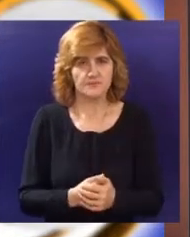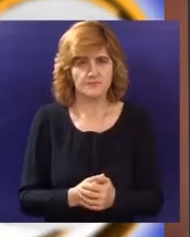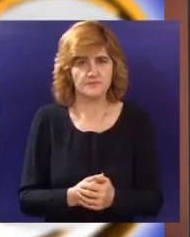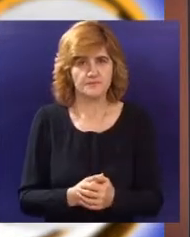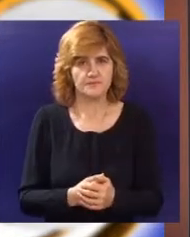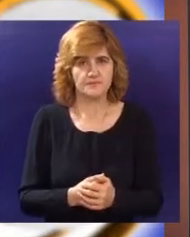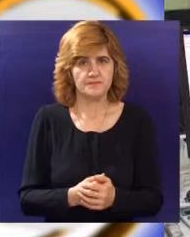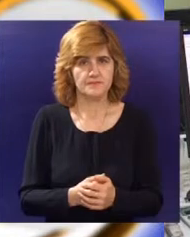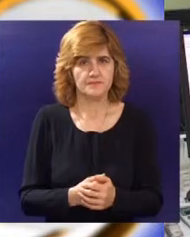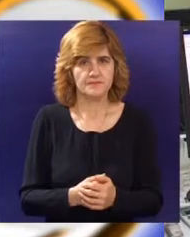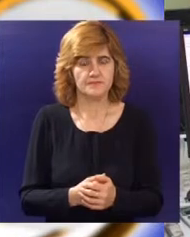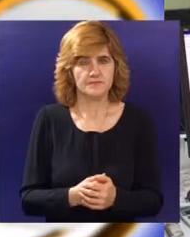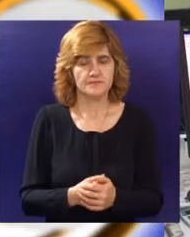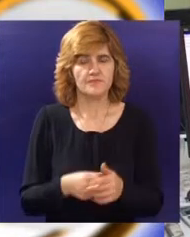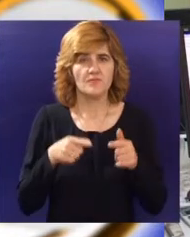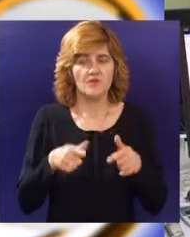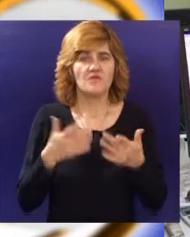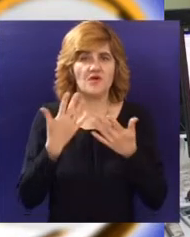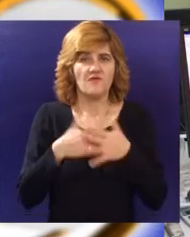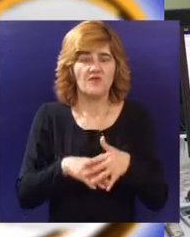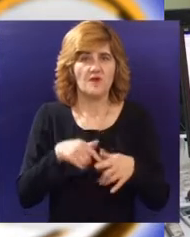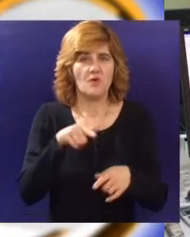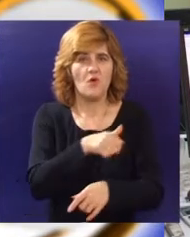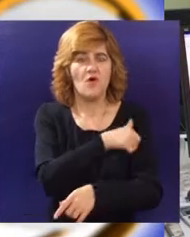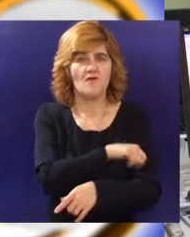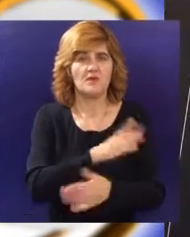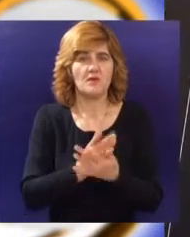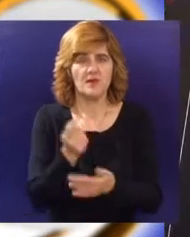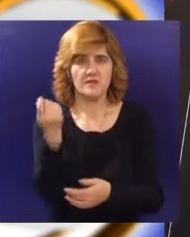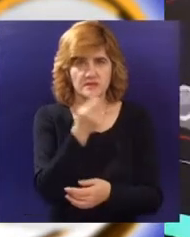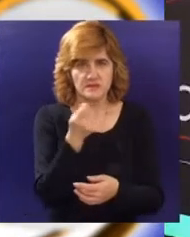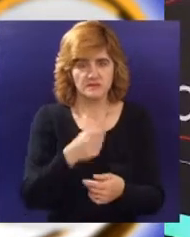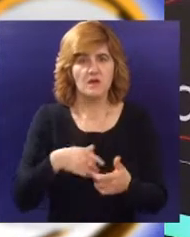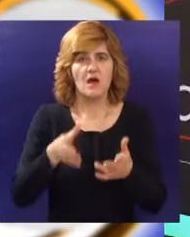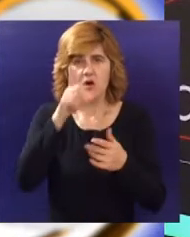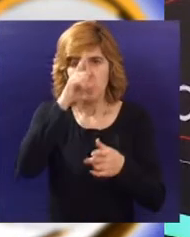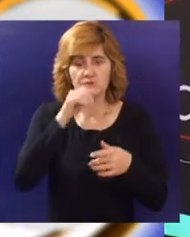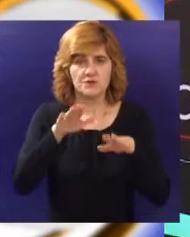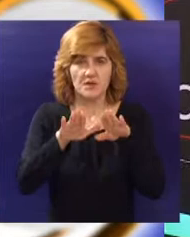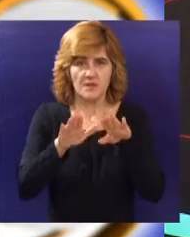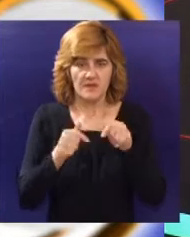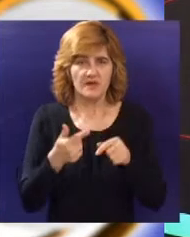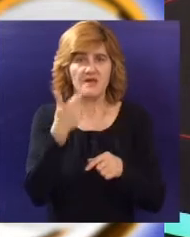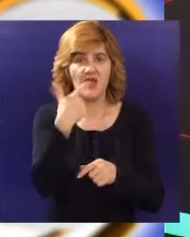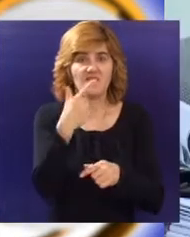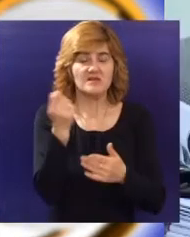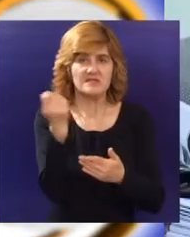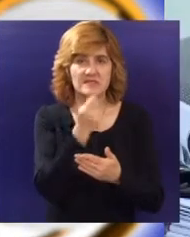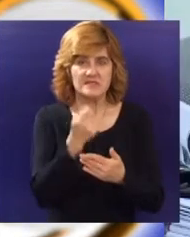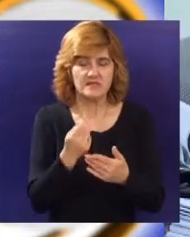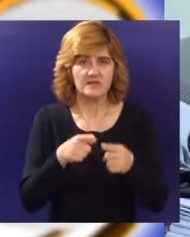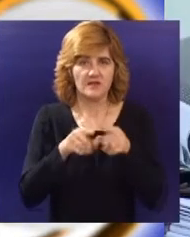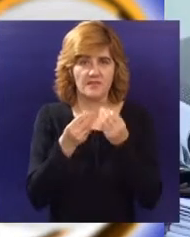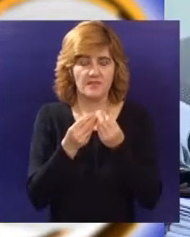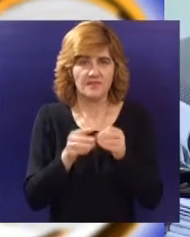danas živimo. Zavod za urbanizam ove godine izradio, a lokalni parlament je i usvojio 20 planova. Od